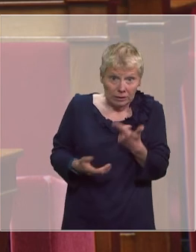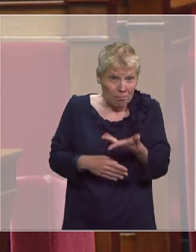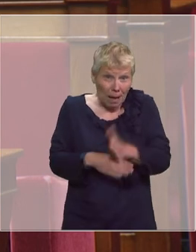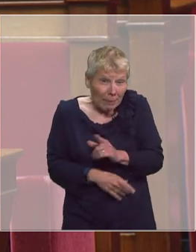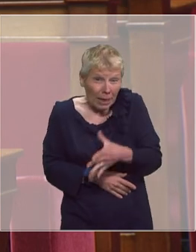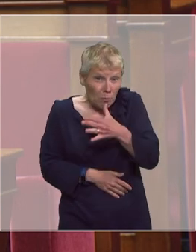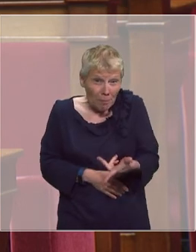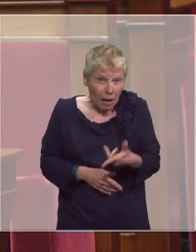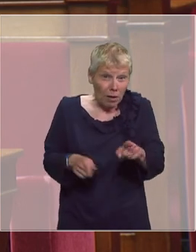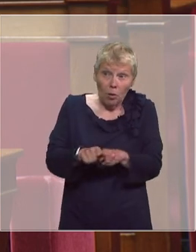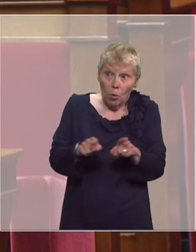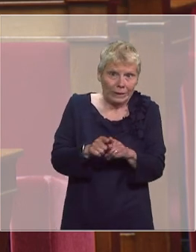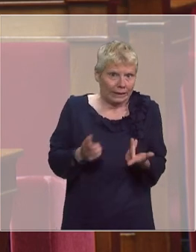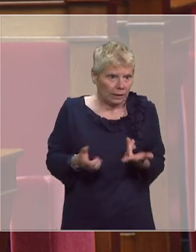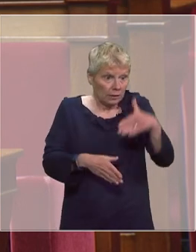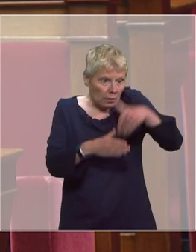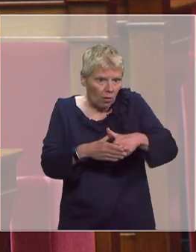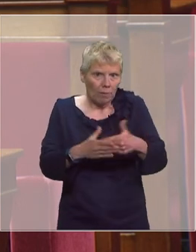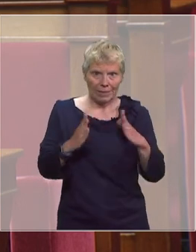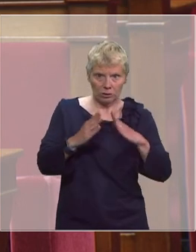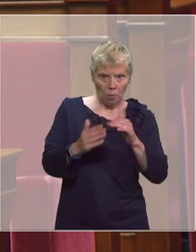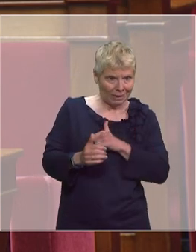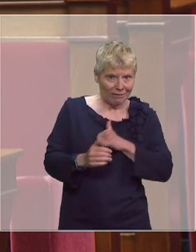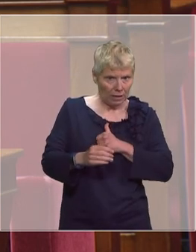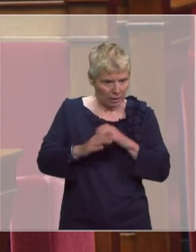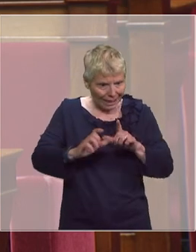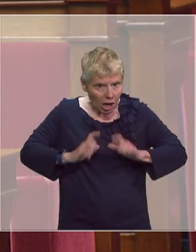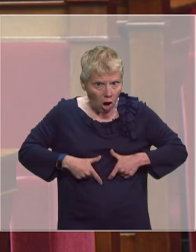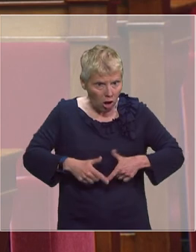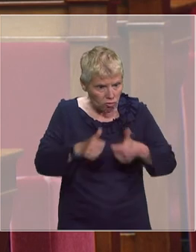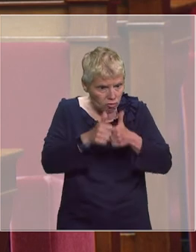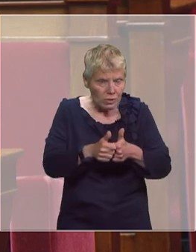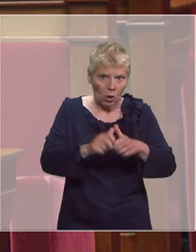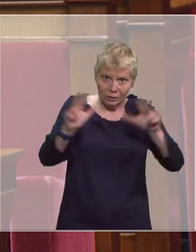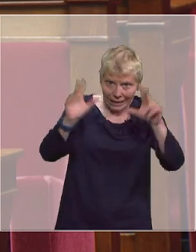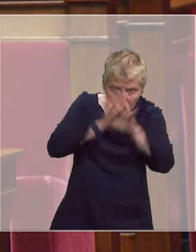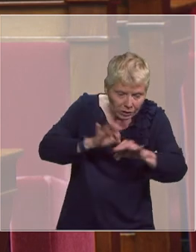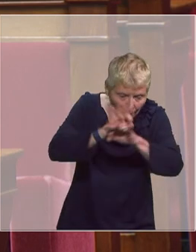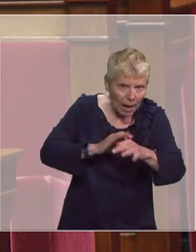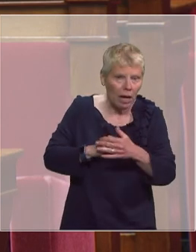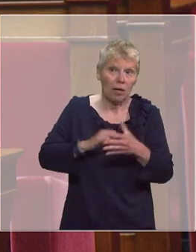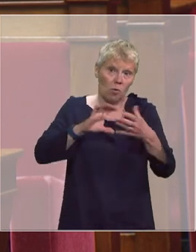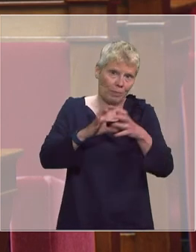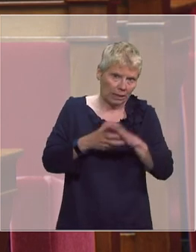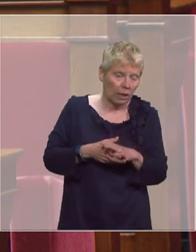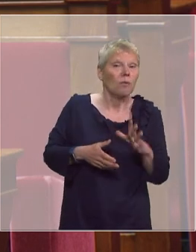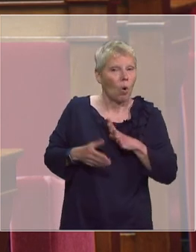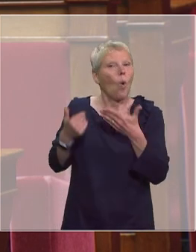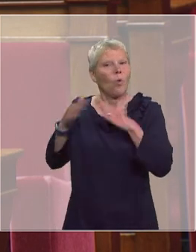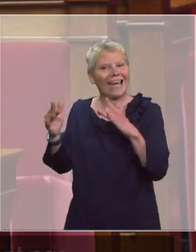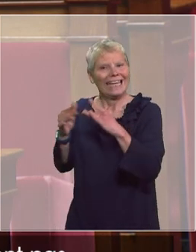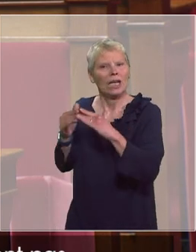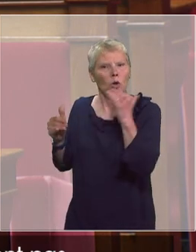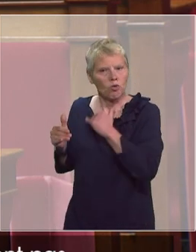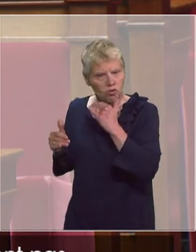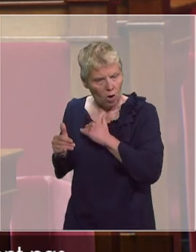capacité d'accompagner l'apprentissage de leurs enfants. Des mesures importantes ont été prises et il faut les saluer. L'ouverture de places d'hébergement d'urgence, la création d'une